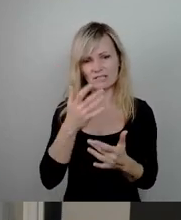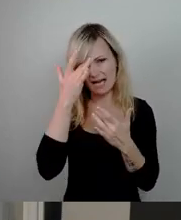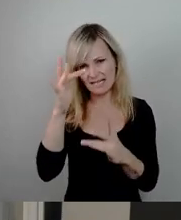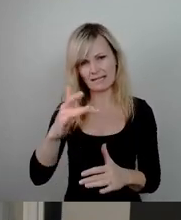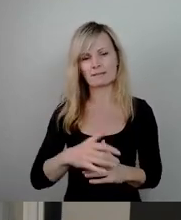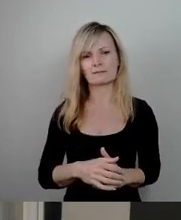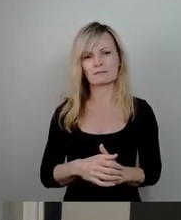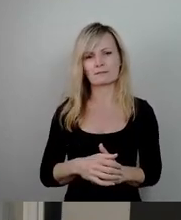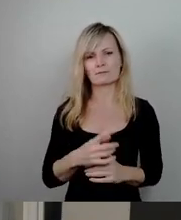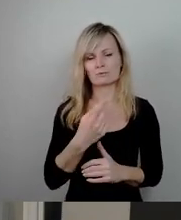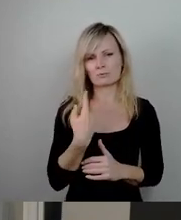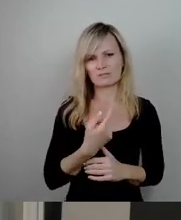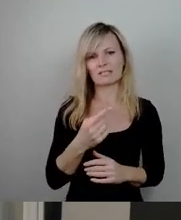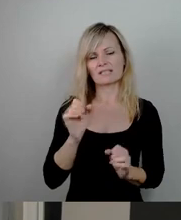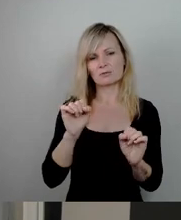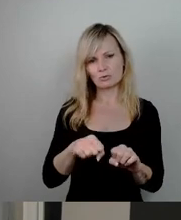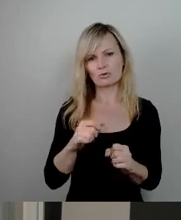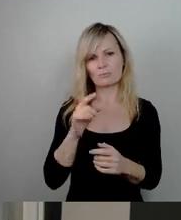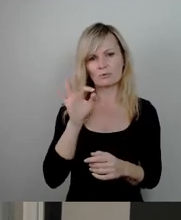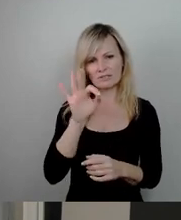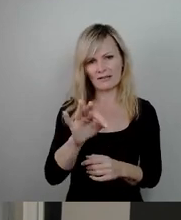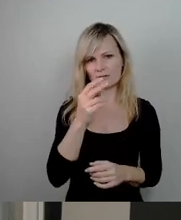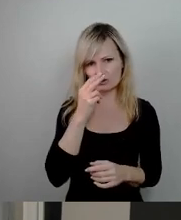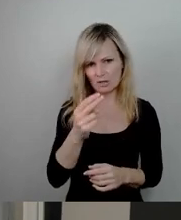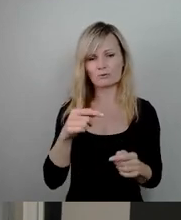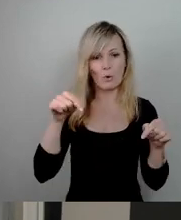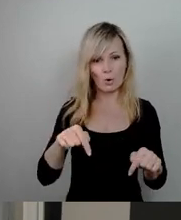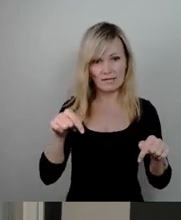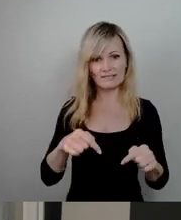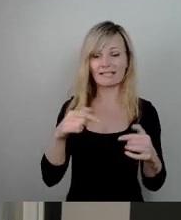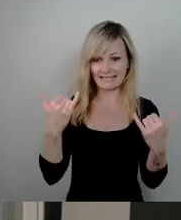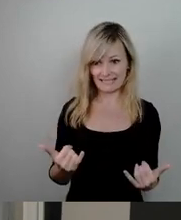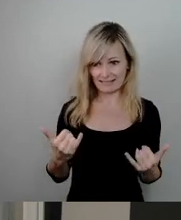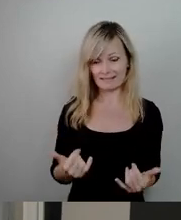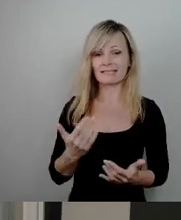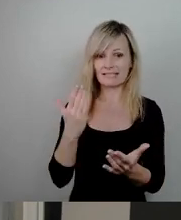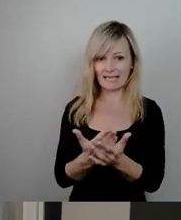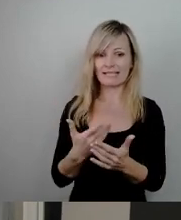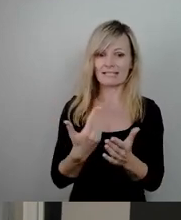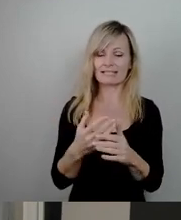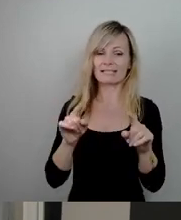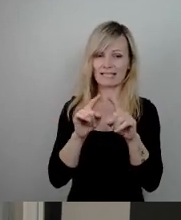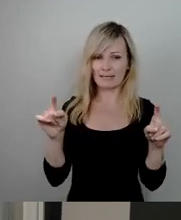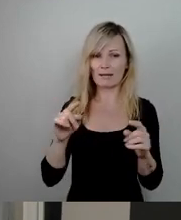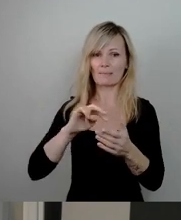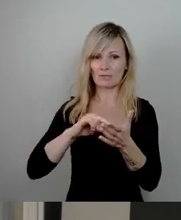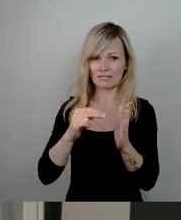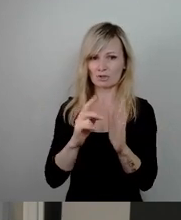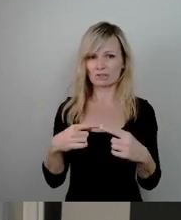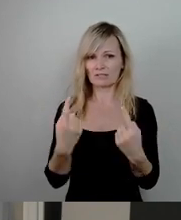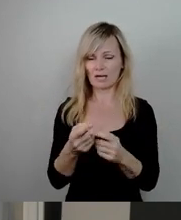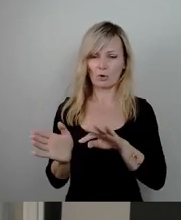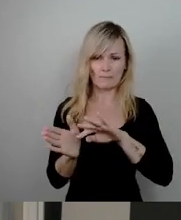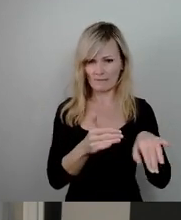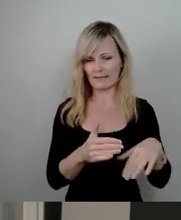Zustimmung dafür sorgen, dass wir heute hier endlich dieses Thema aus dem politischen Raum rausbekommen, dass